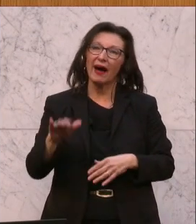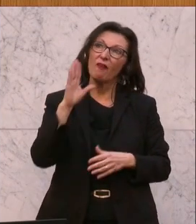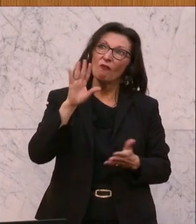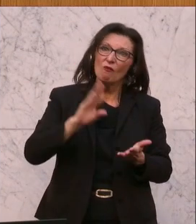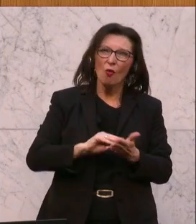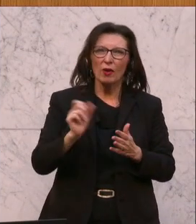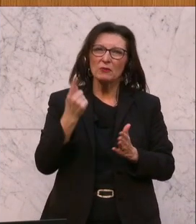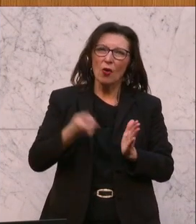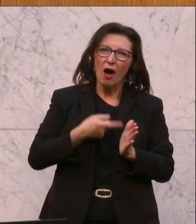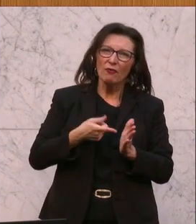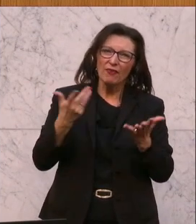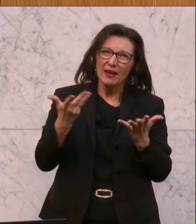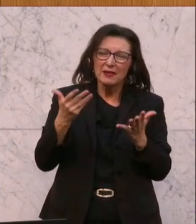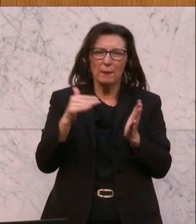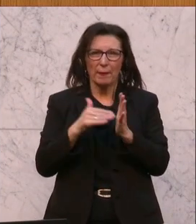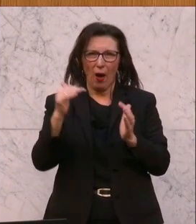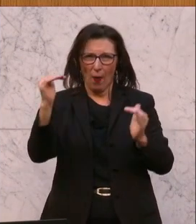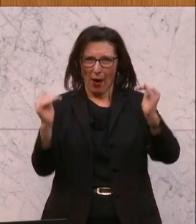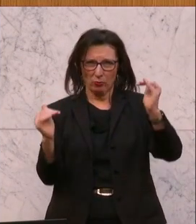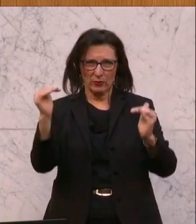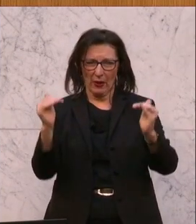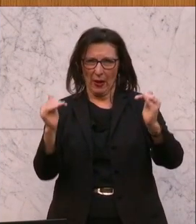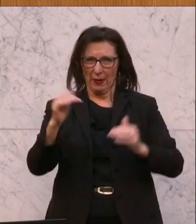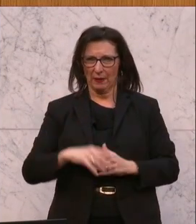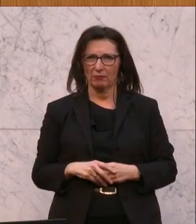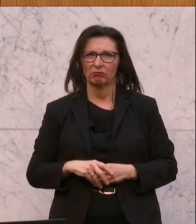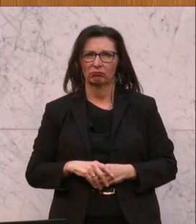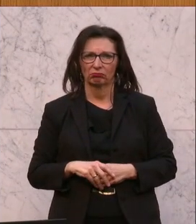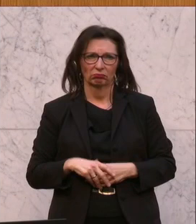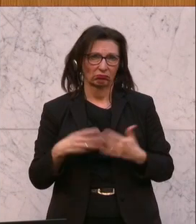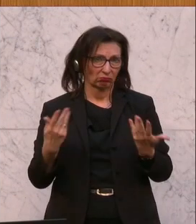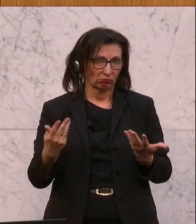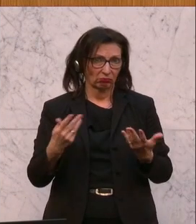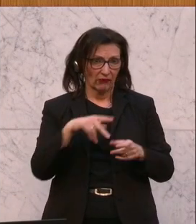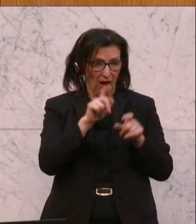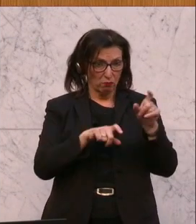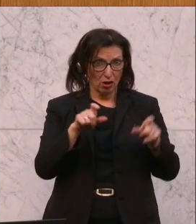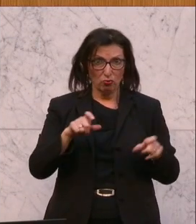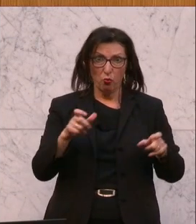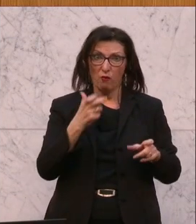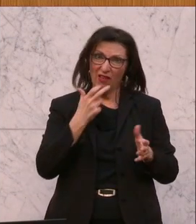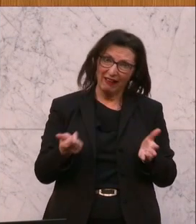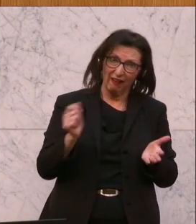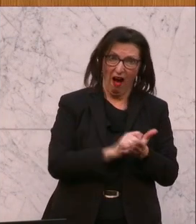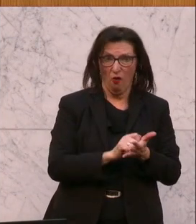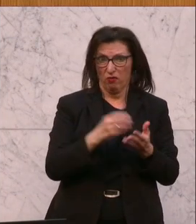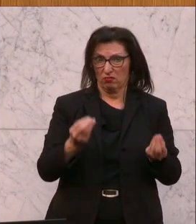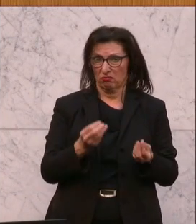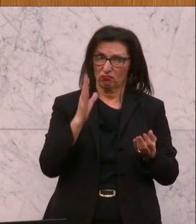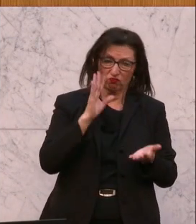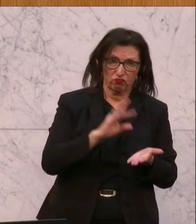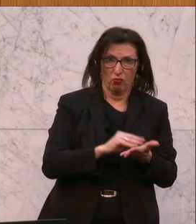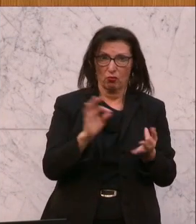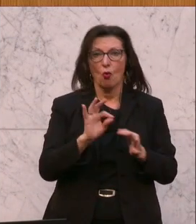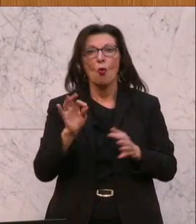dass es gelingt, eine Ausgewogenheit in den Bedingungen sowohl für jene, die Wohnraum schaffen, als auch für jene, die